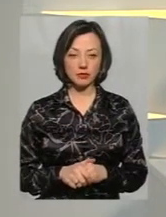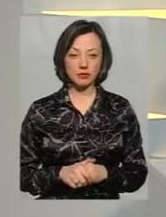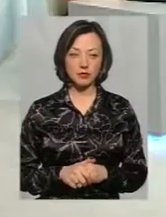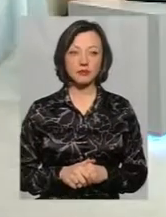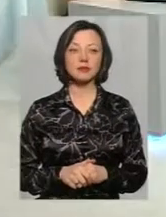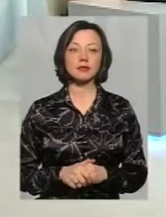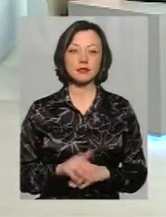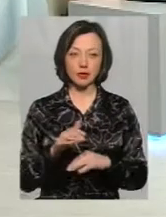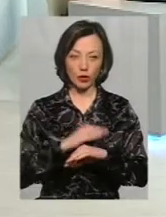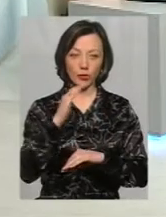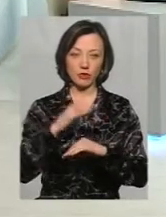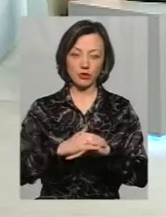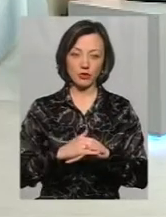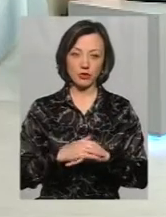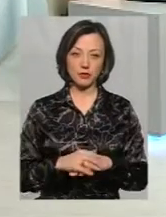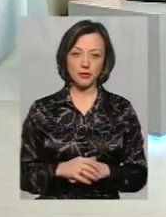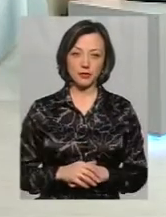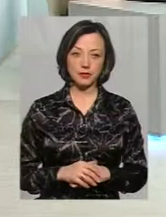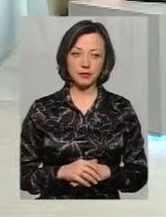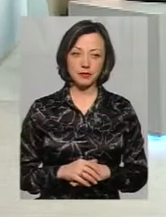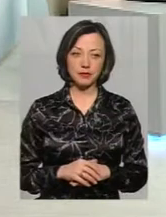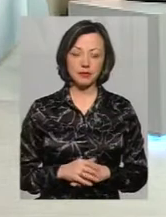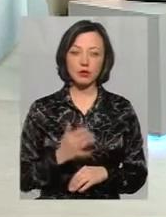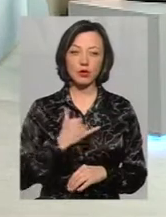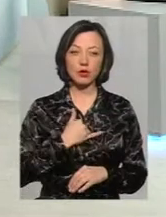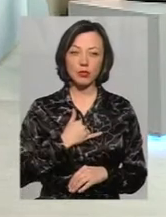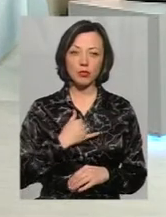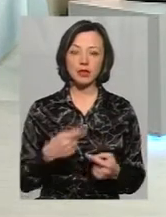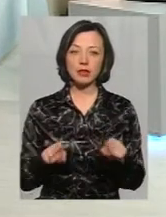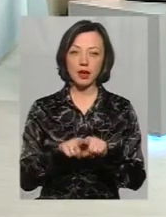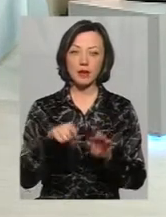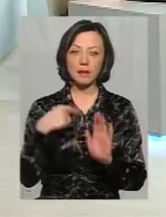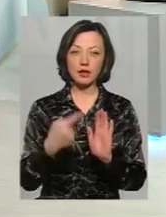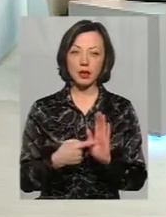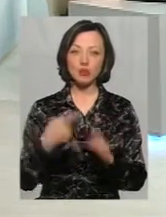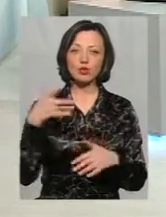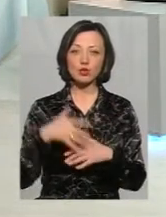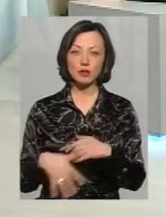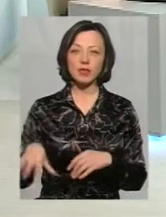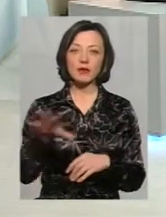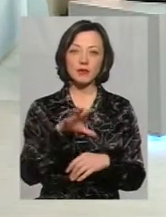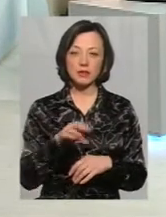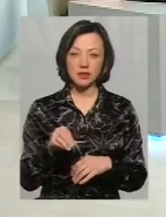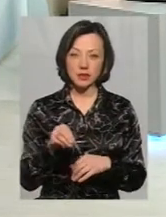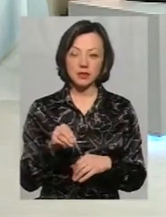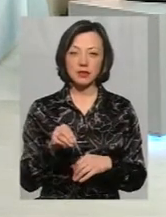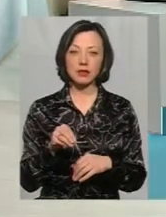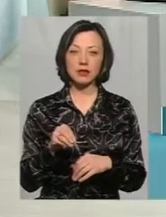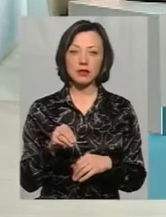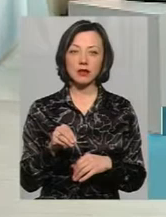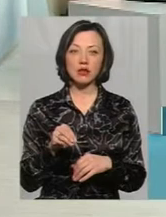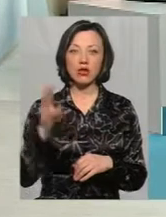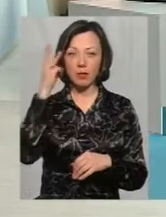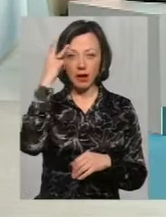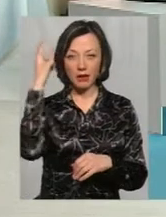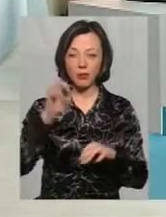Алло, доброго вечора. У мене таке питання. Добрийте, розуміємо всім, що у Хмельницькому розвідує свобода.